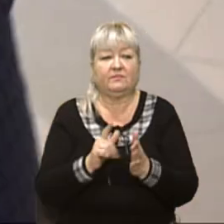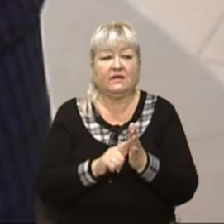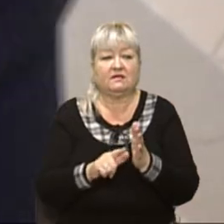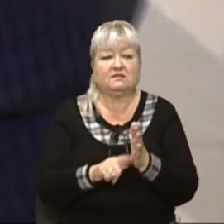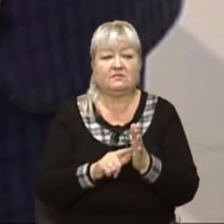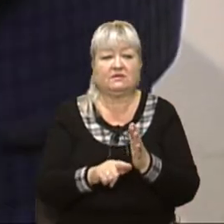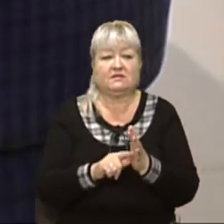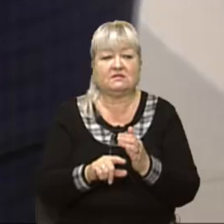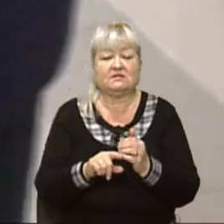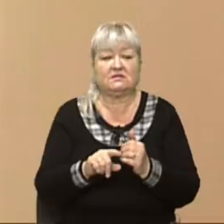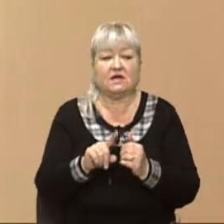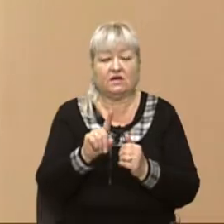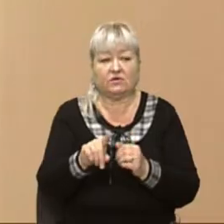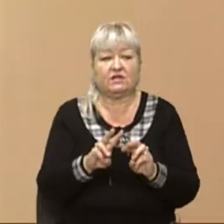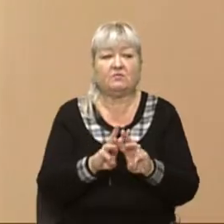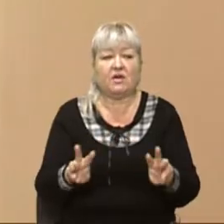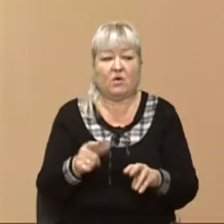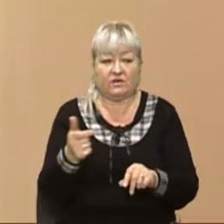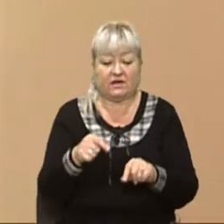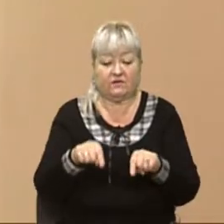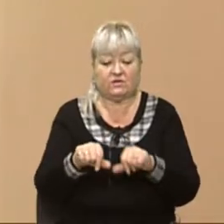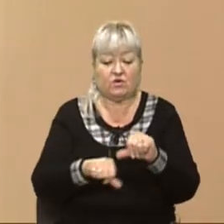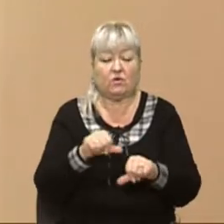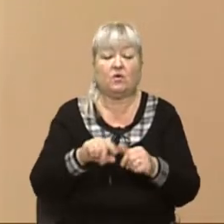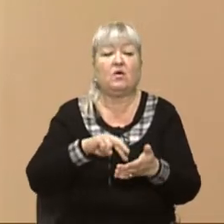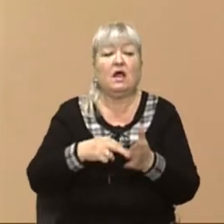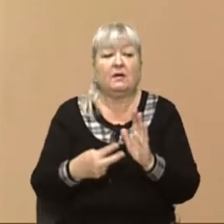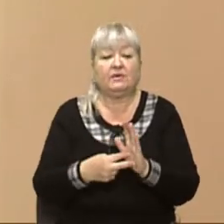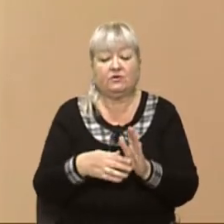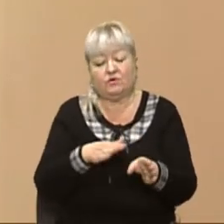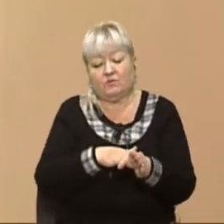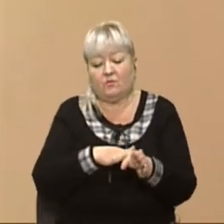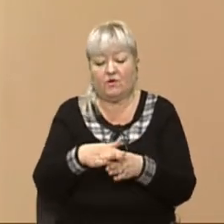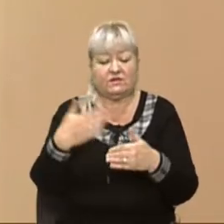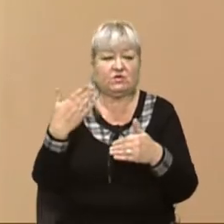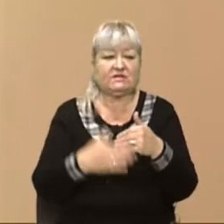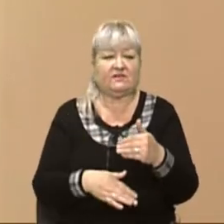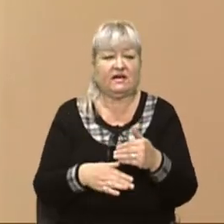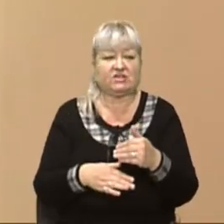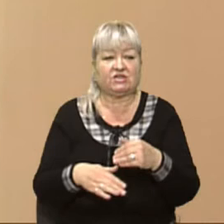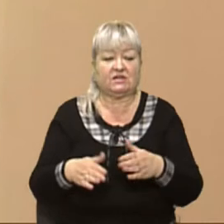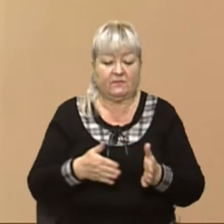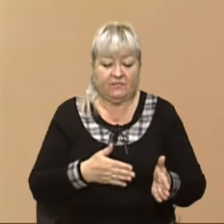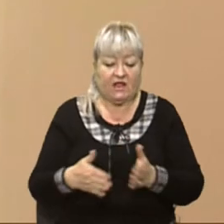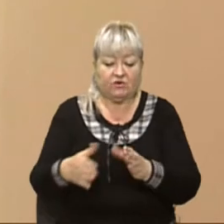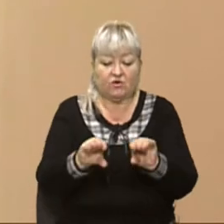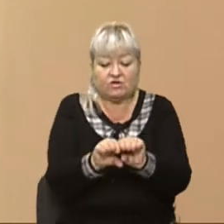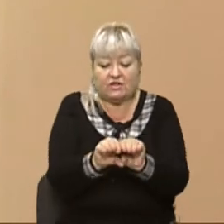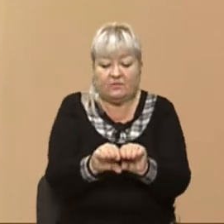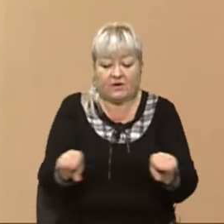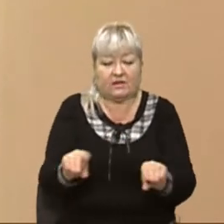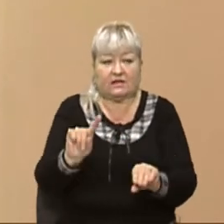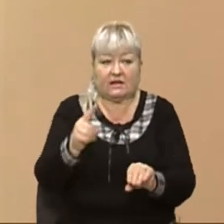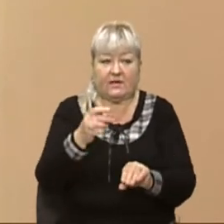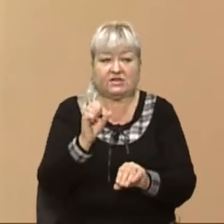,5 мільйон гривень. Цього року ми плануємо повністю завершити дорожнє покриття з першим шаром